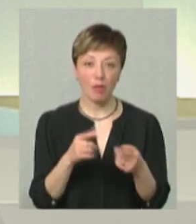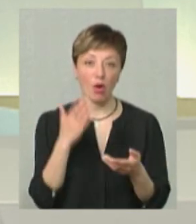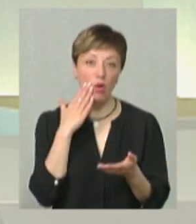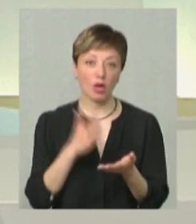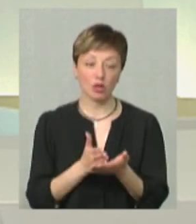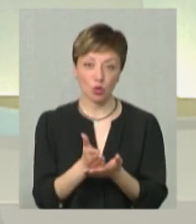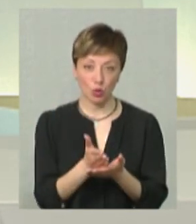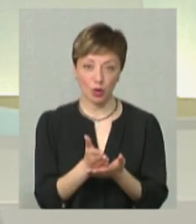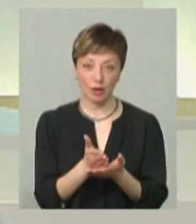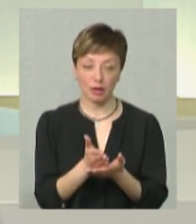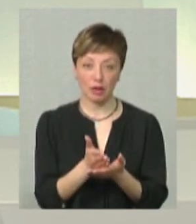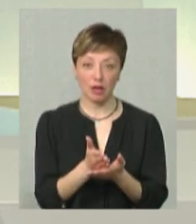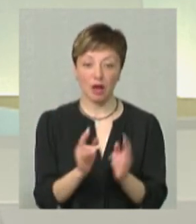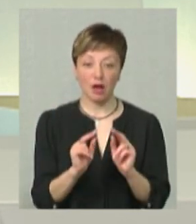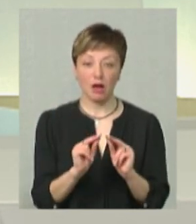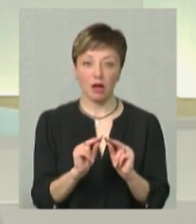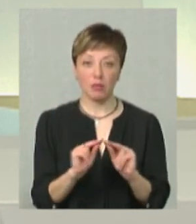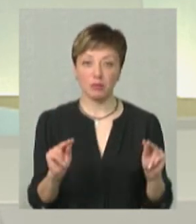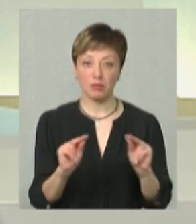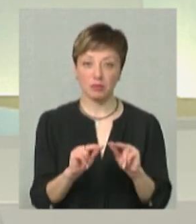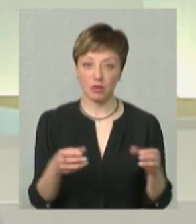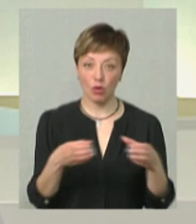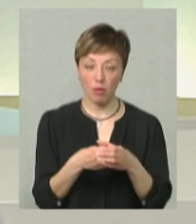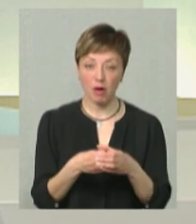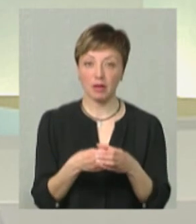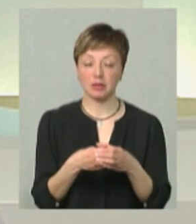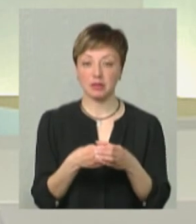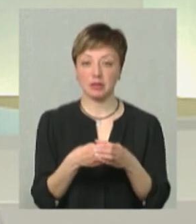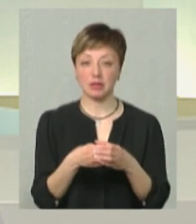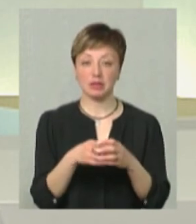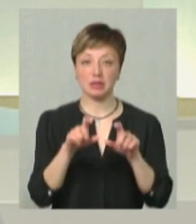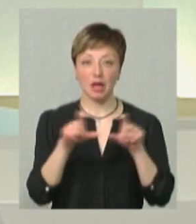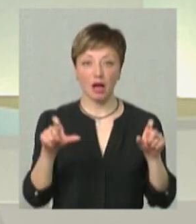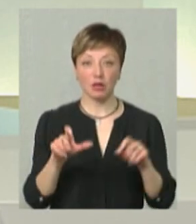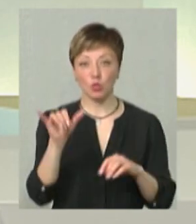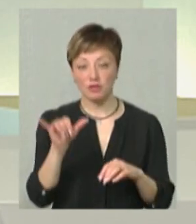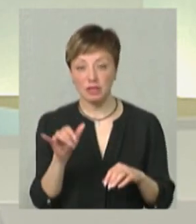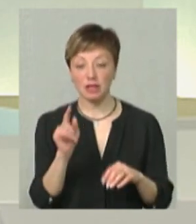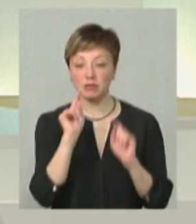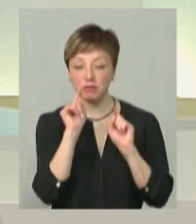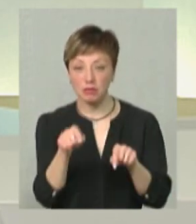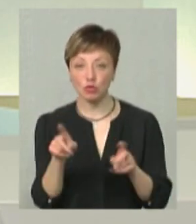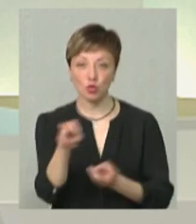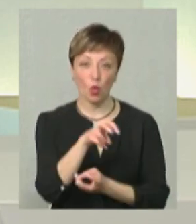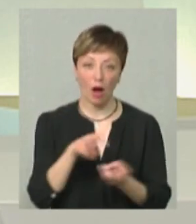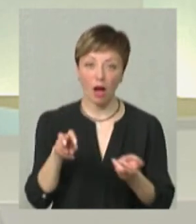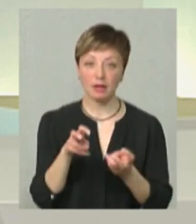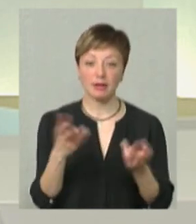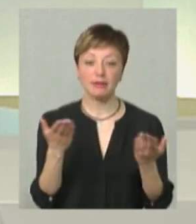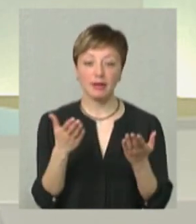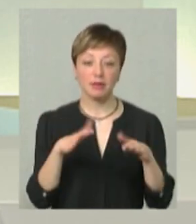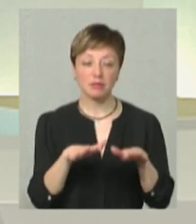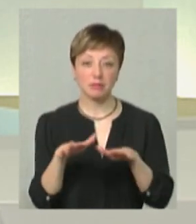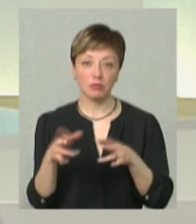освітянську громадськість і особливо заклади вищої освіти на те, щоб шукати ті ніжчі,